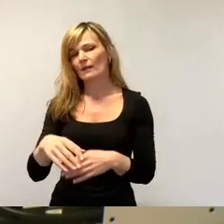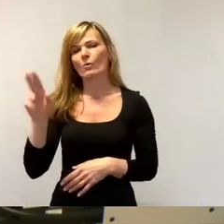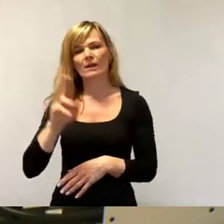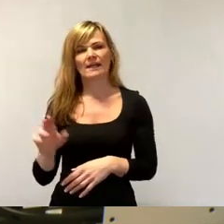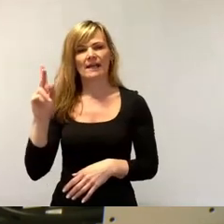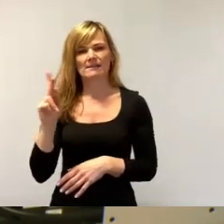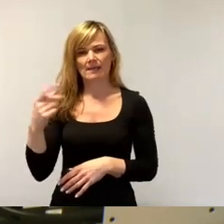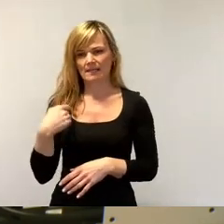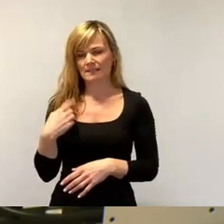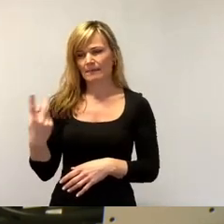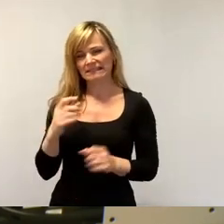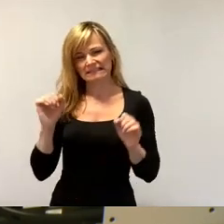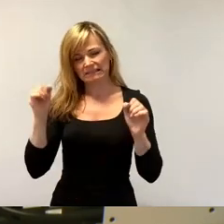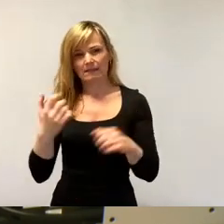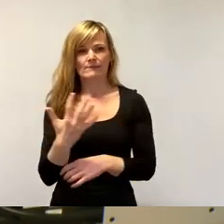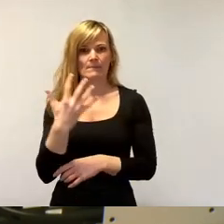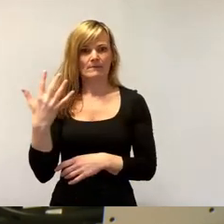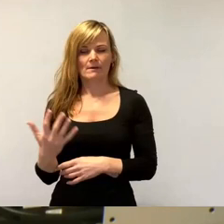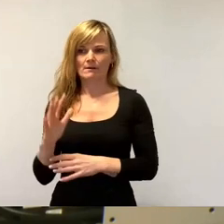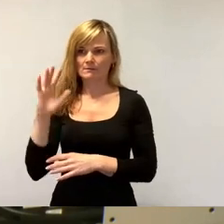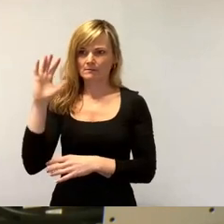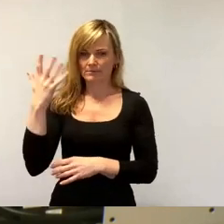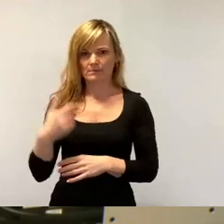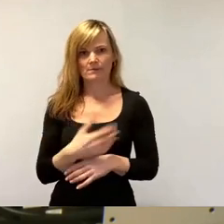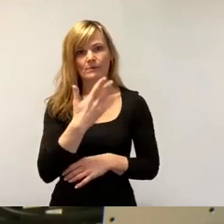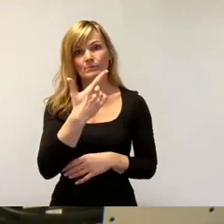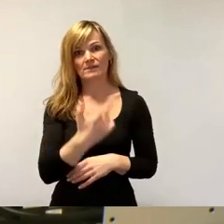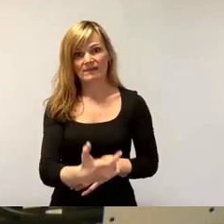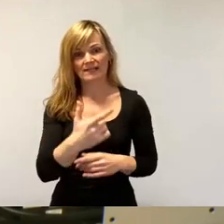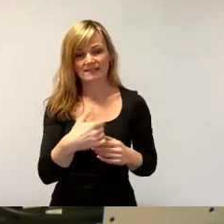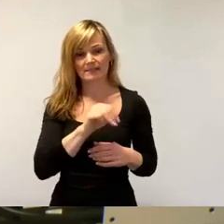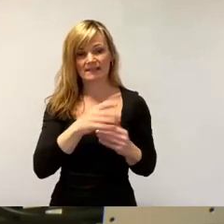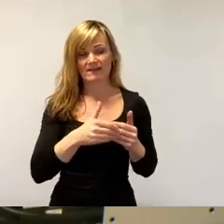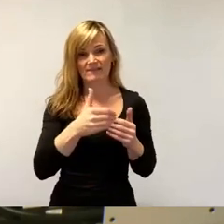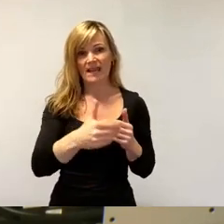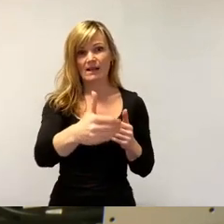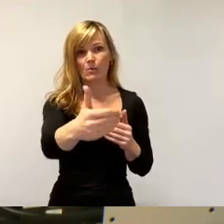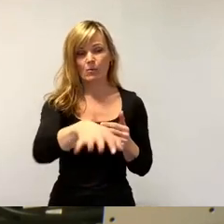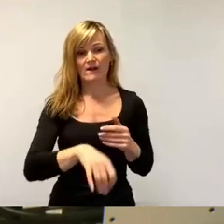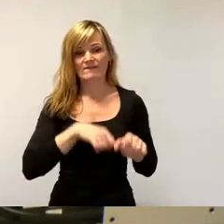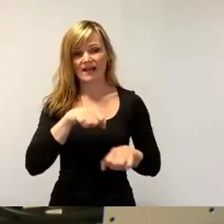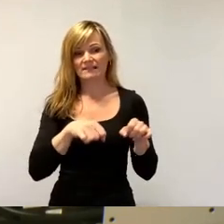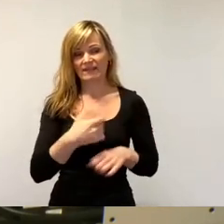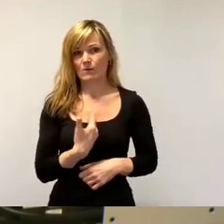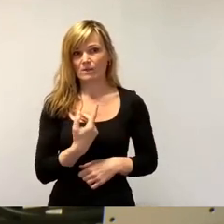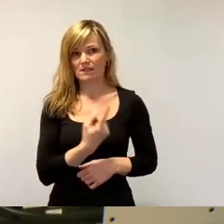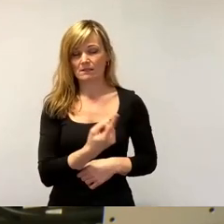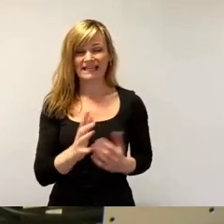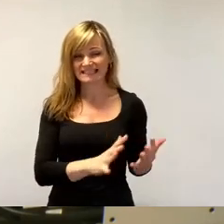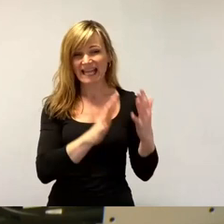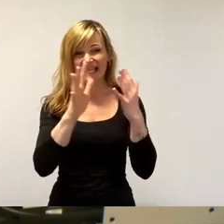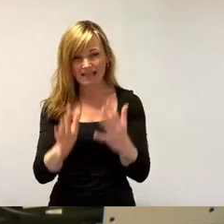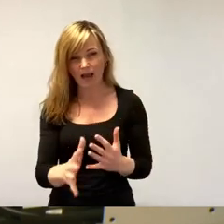Jahre. Für eine 25 Meter Verlängerung eines unsicheren Fahrradweges zehn Jahre. Wenn die Zeitfenster so sind,